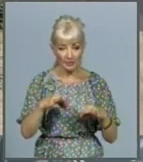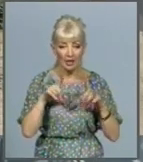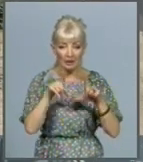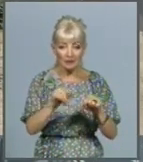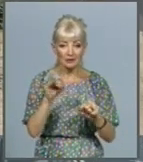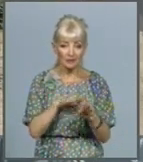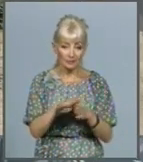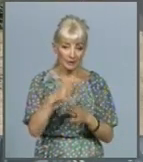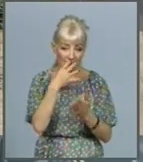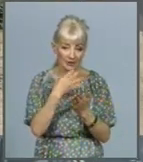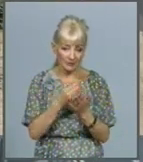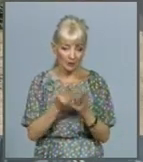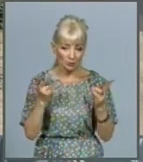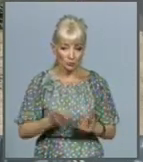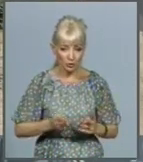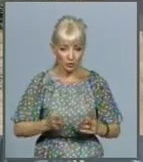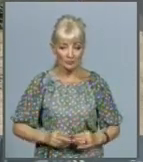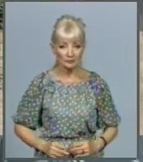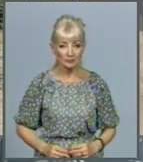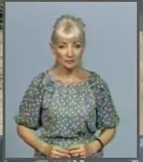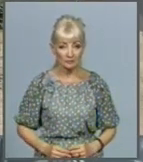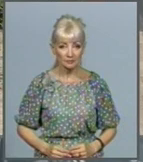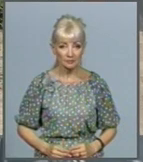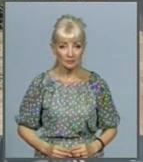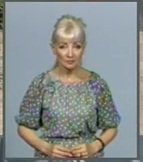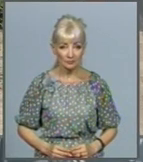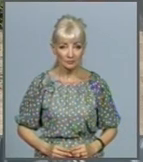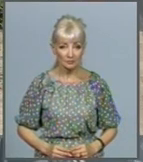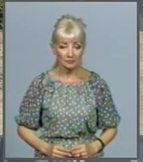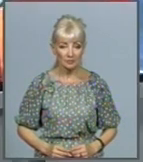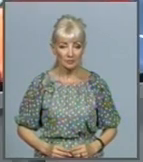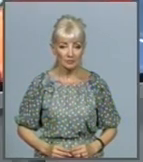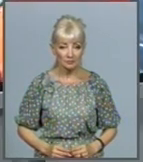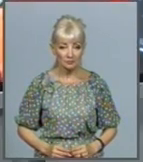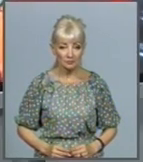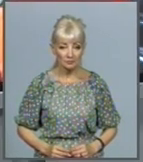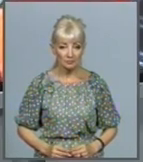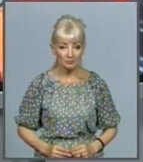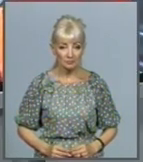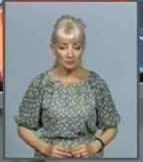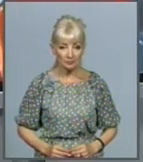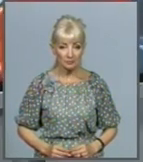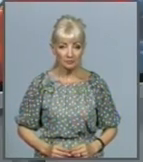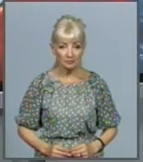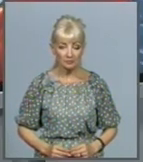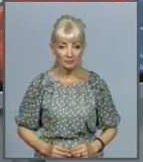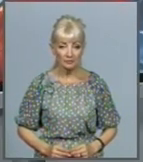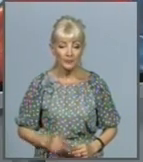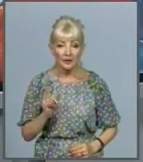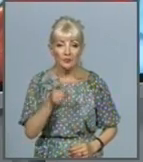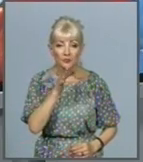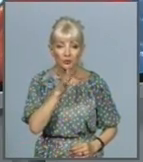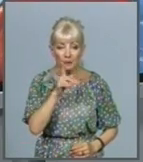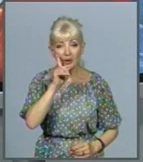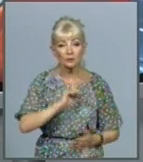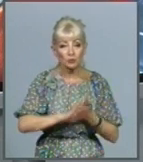Ігор Безкровний та Ярослав Кунуненко – Харківські звістя. У той же час комфортні умови створюють і